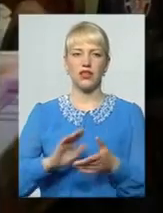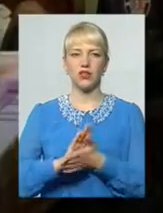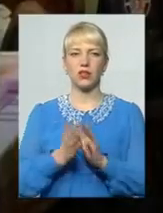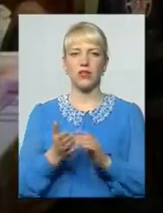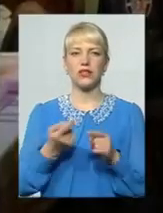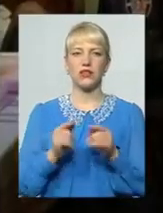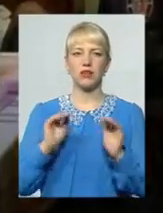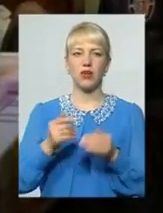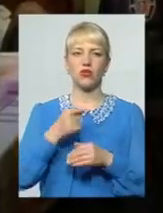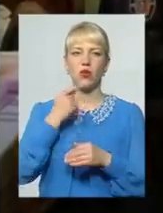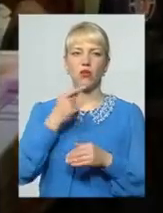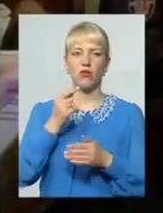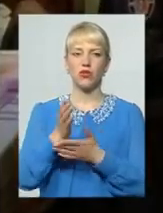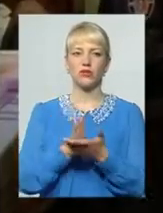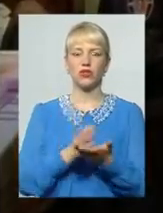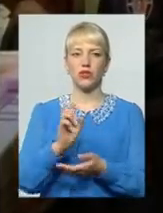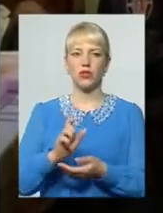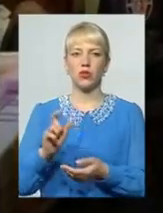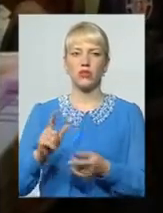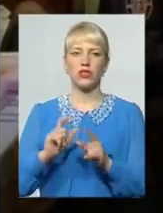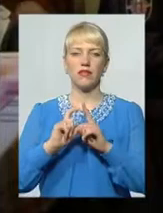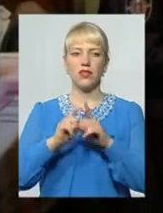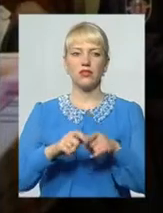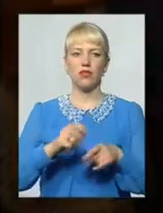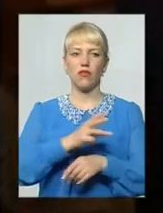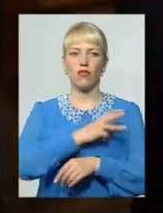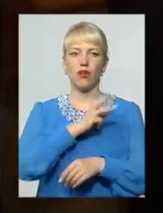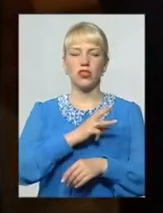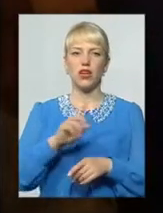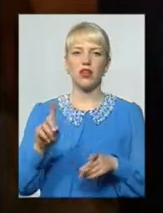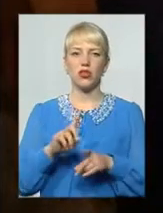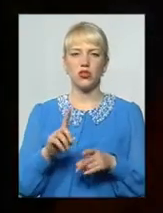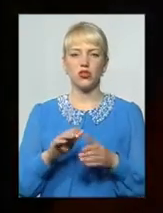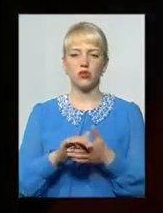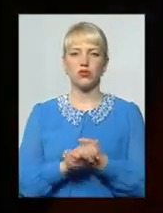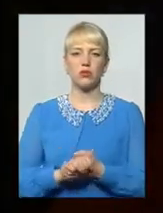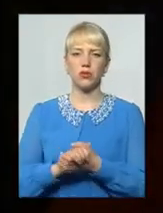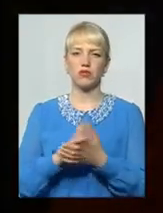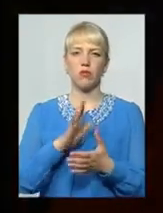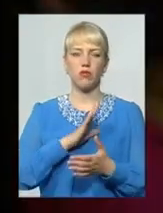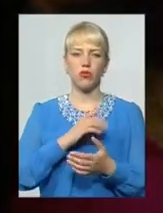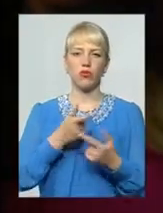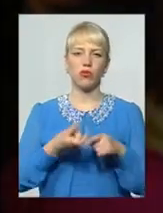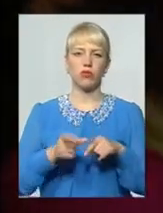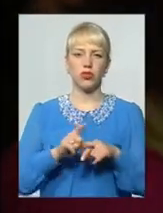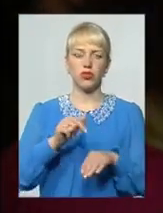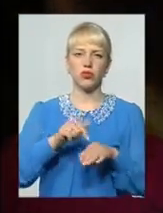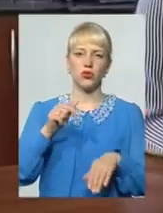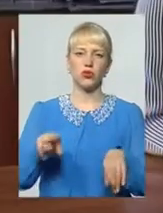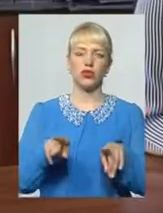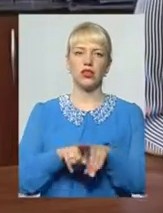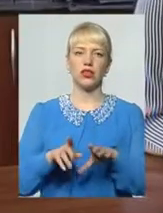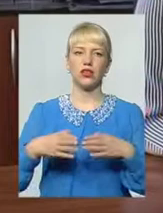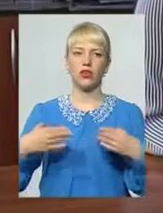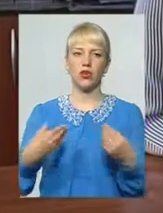менше, зазначає посадовець Та висловлює бажання, щоб і суспільство було прихильним та більш чуйним до таких родин